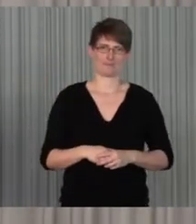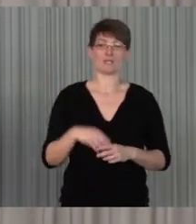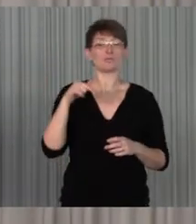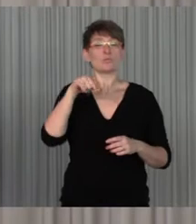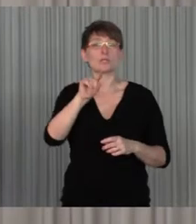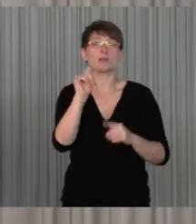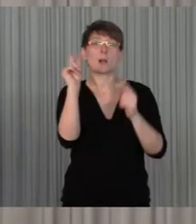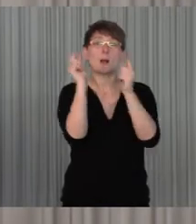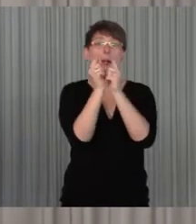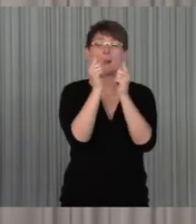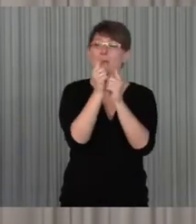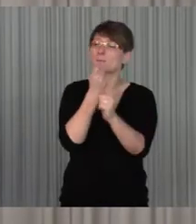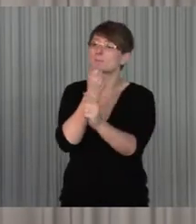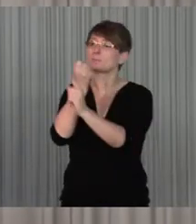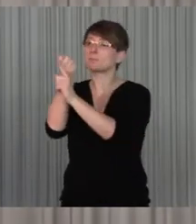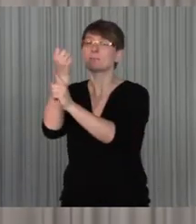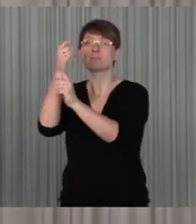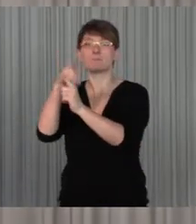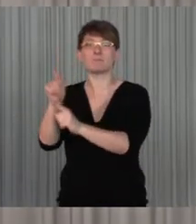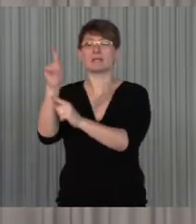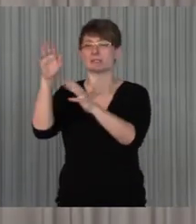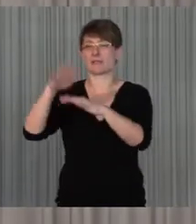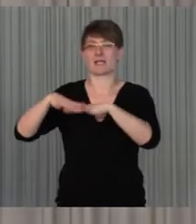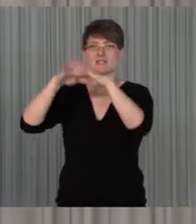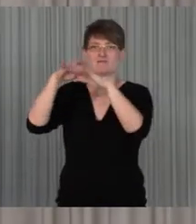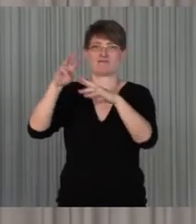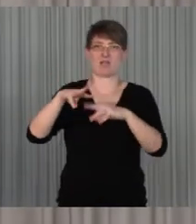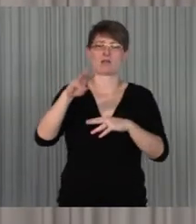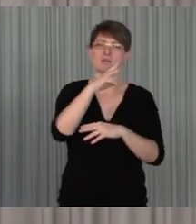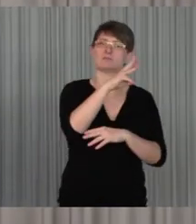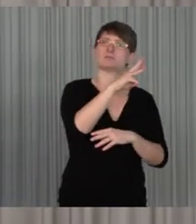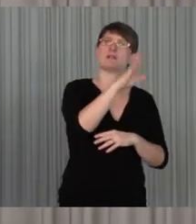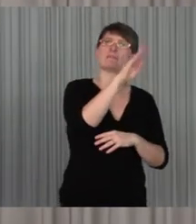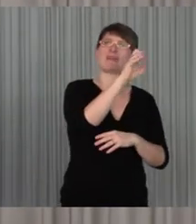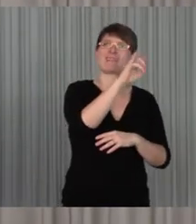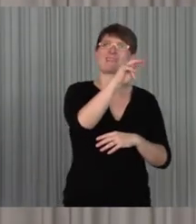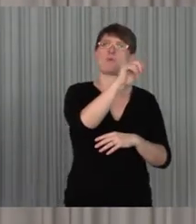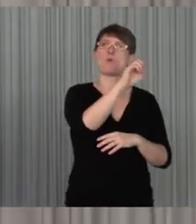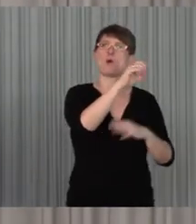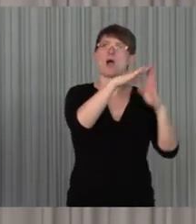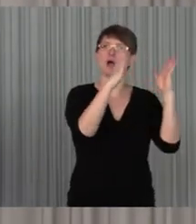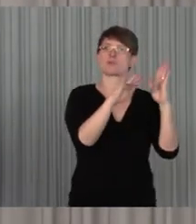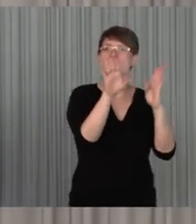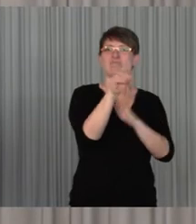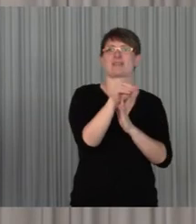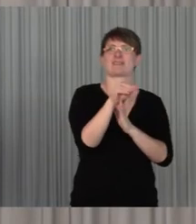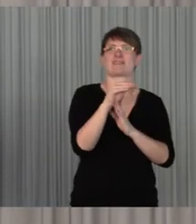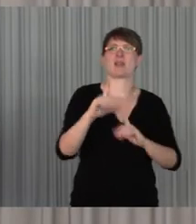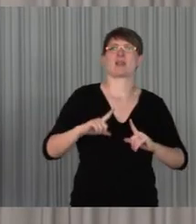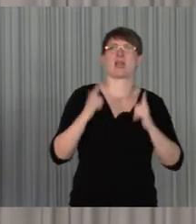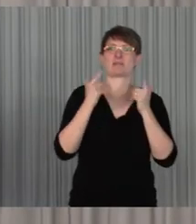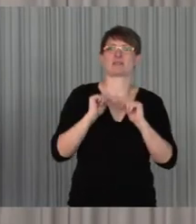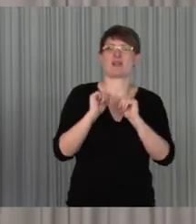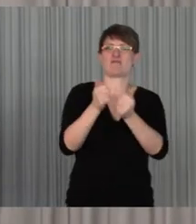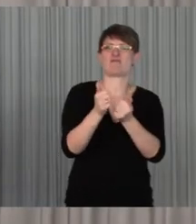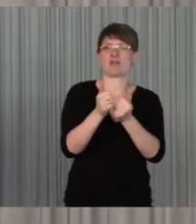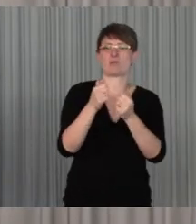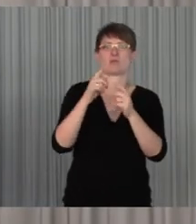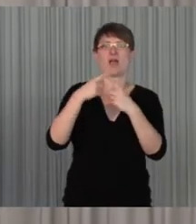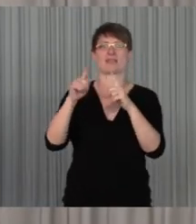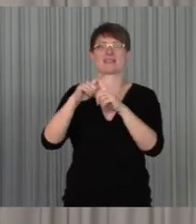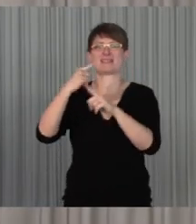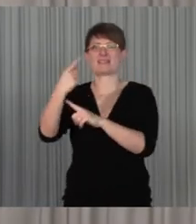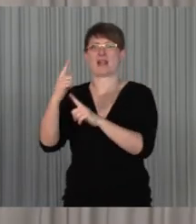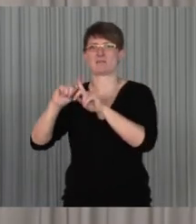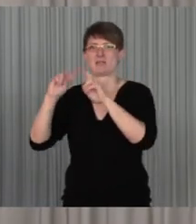solche Netzwerke, das Bennohaus kooperiert da zum Beispiel mit den Lebenshilfen oder mit anderen Selbstfahrein, Hilfenverein, die einfach mal